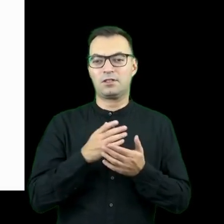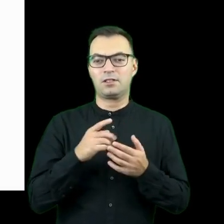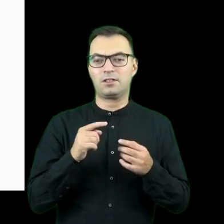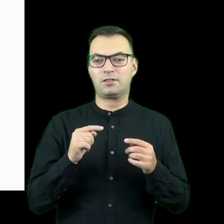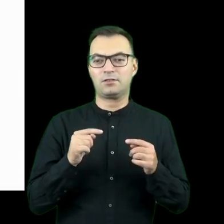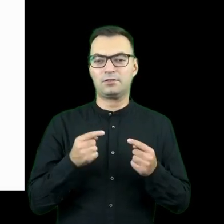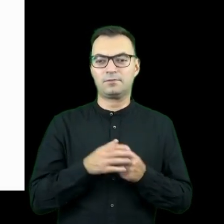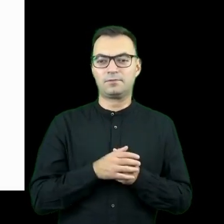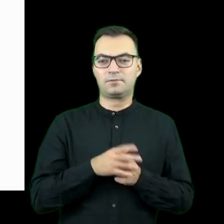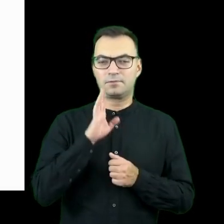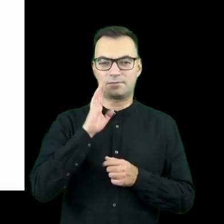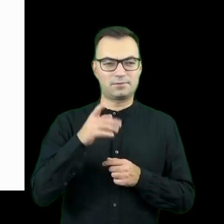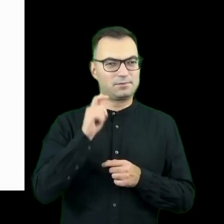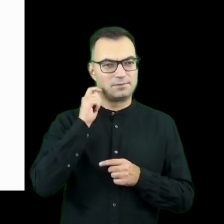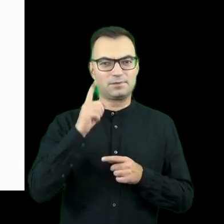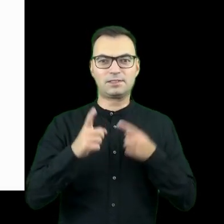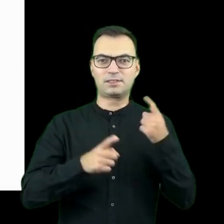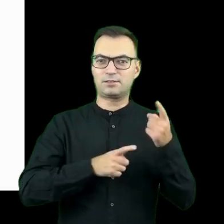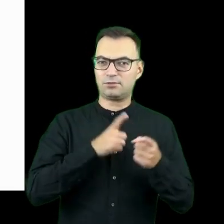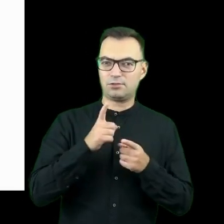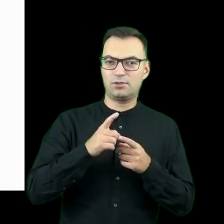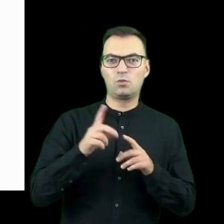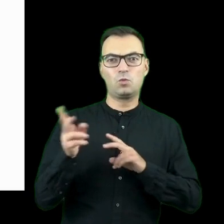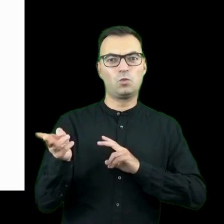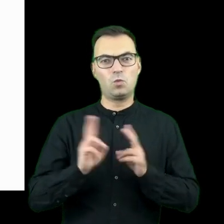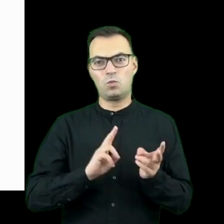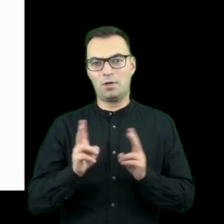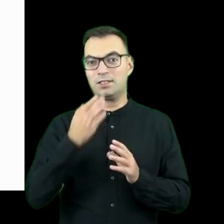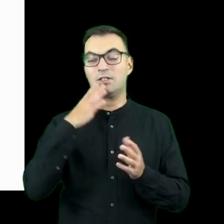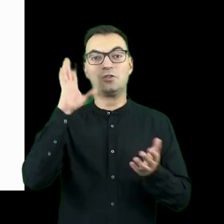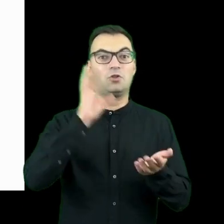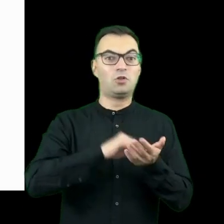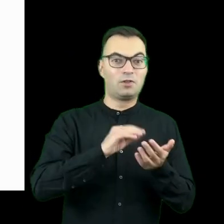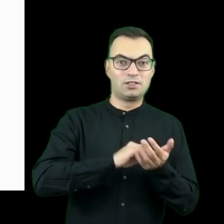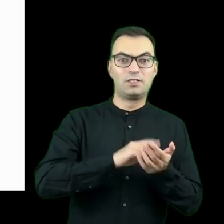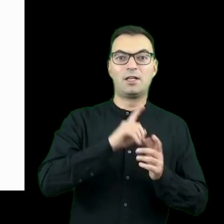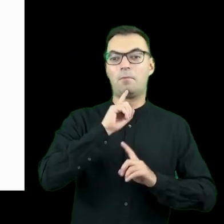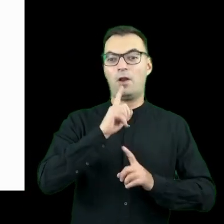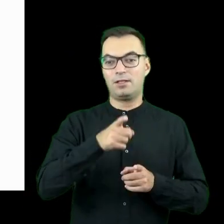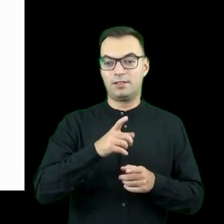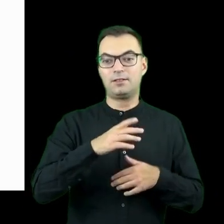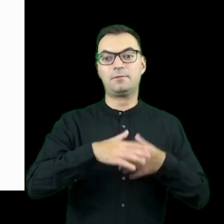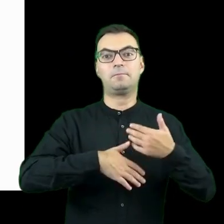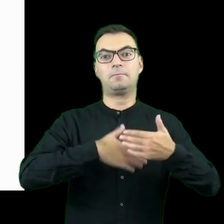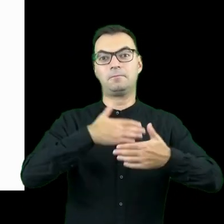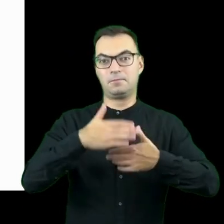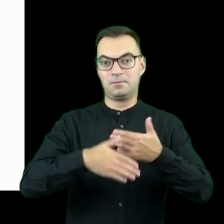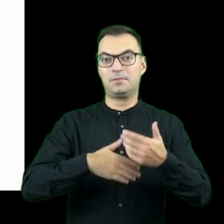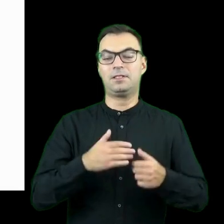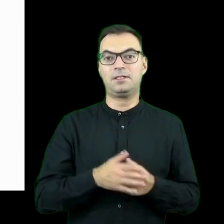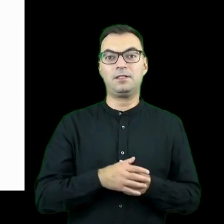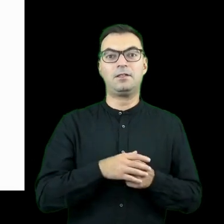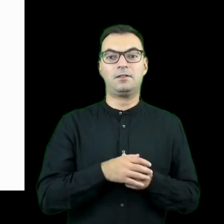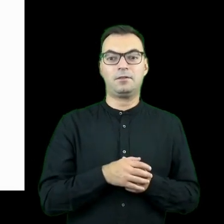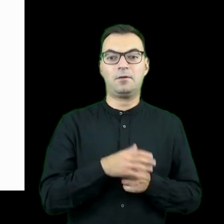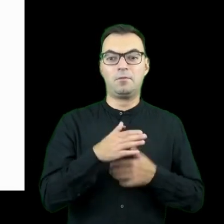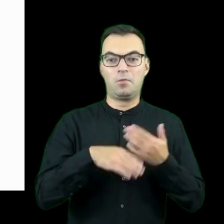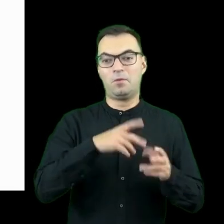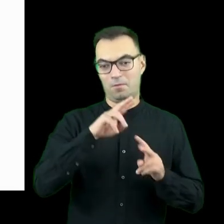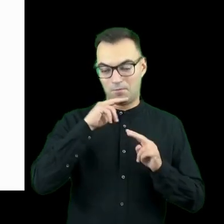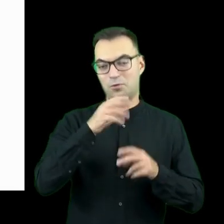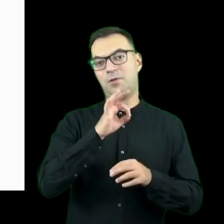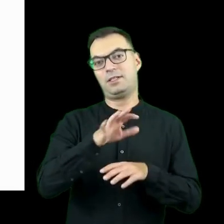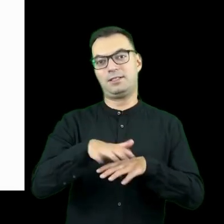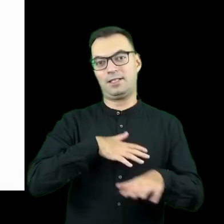nauczycielem lub tłumaczem i rzeczywiście dzięki zdobyciu tego doświadczenia i referencji zaistnienia na rynku pracy kuchni konfliktu po pewnym czasie